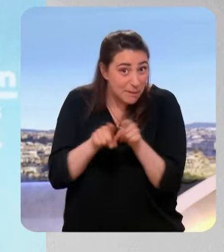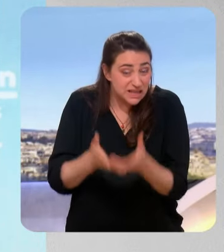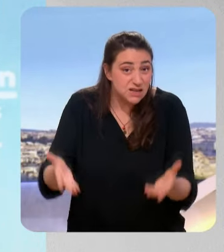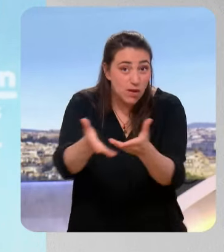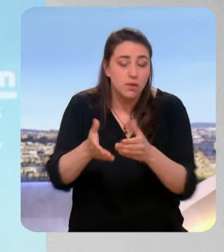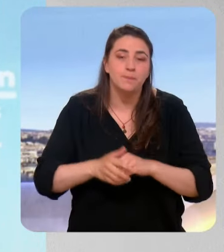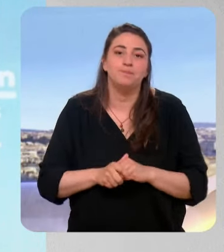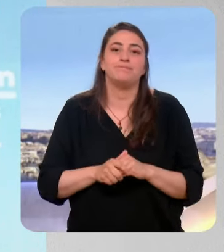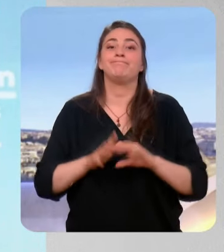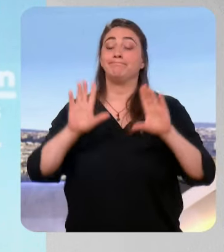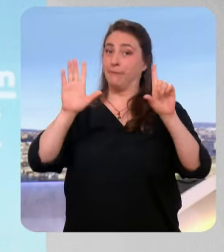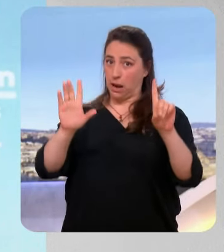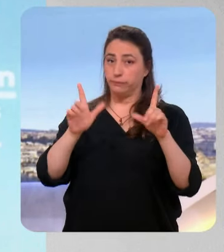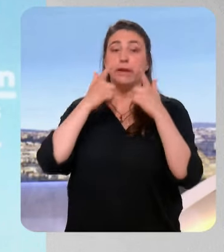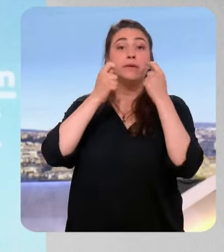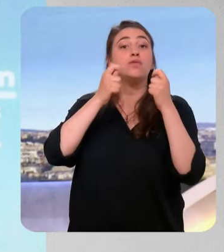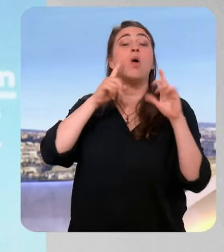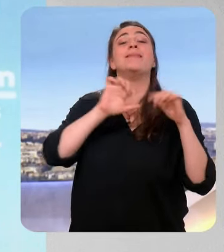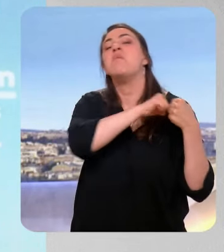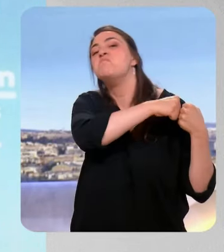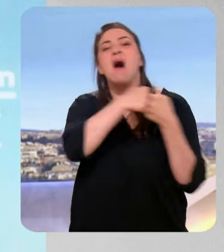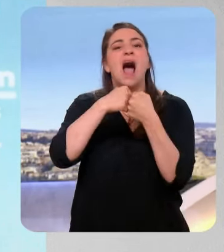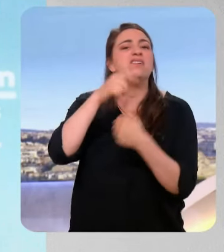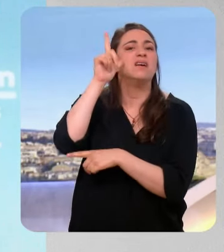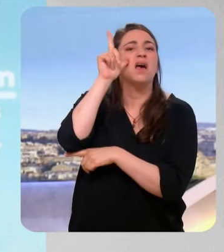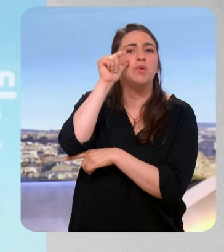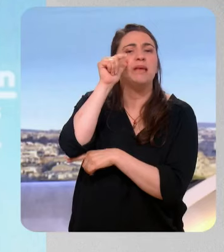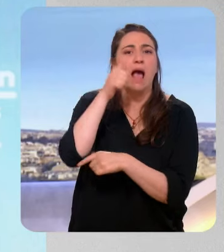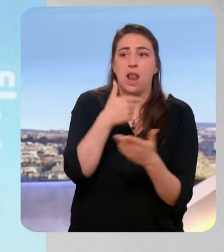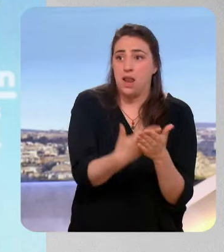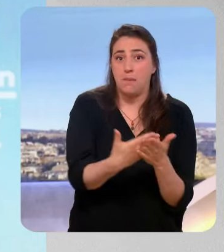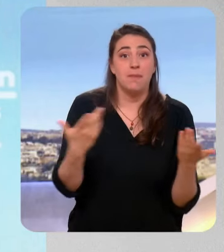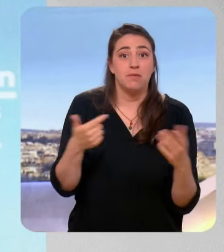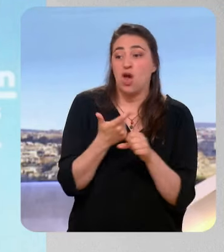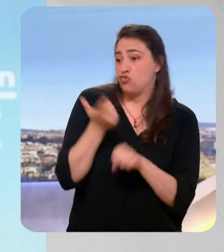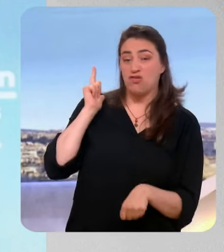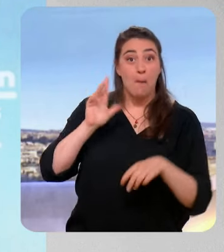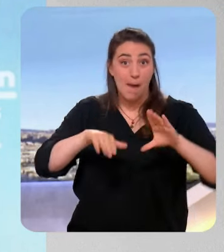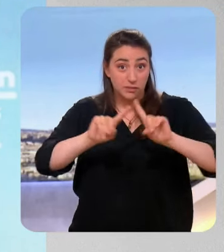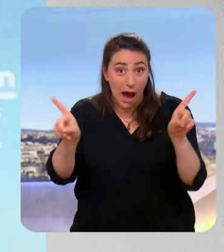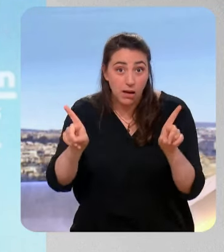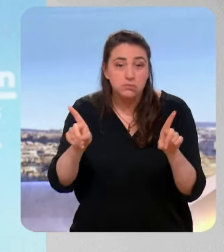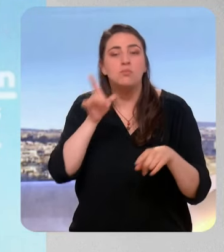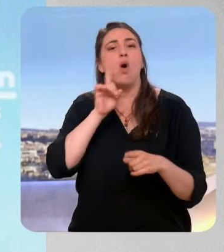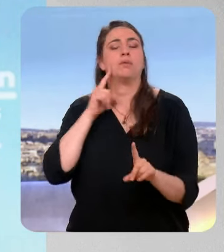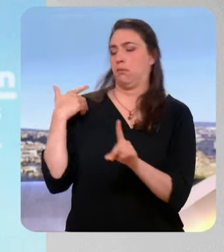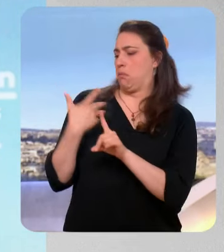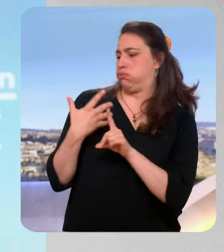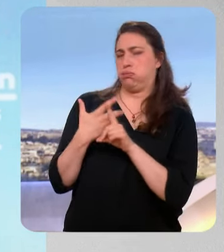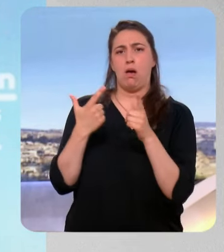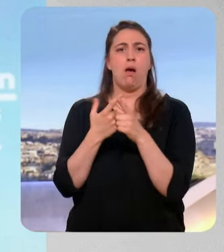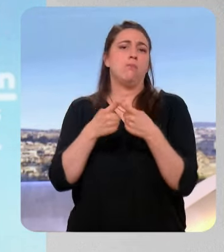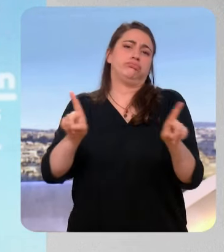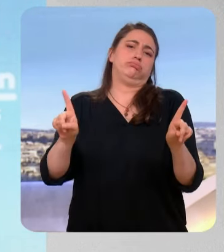barrage républicain, c'est que ce barrage républicain n'avait qu'imparfaitement fonctionné il y a deux ans, parce que le contexte était radicalement différent, qu'il n'y avait pas de